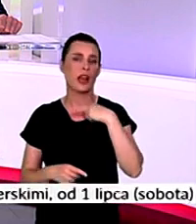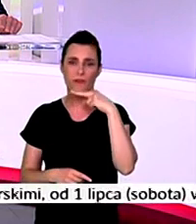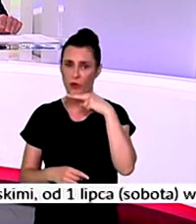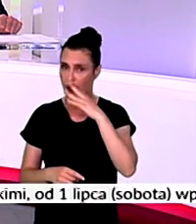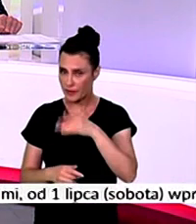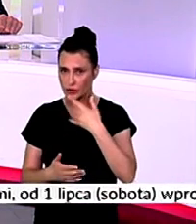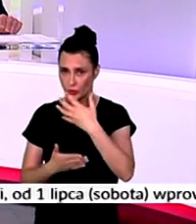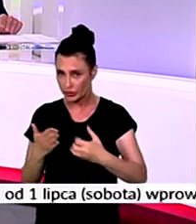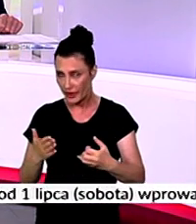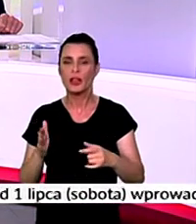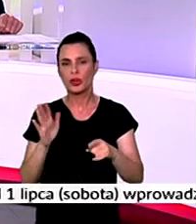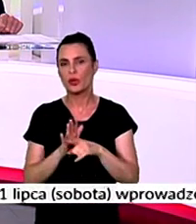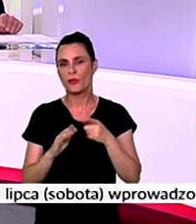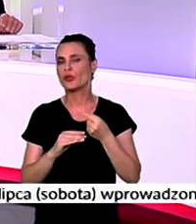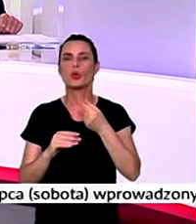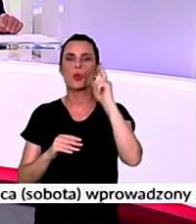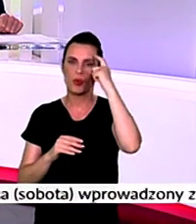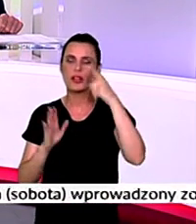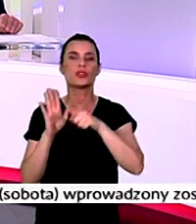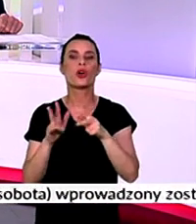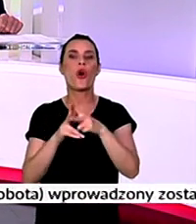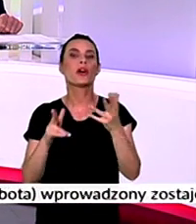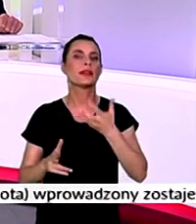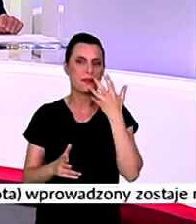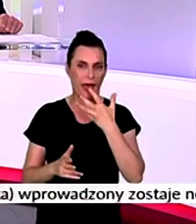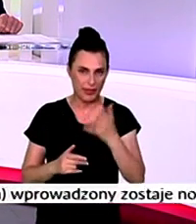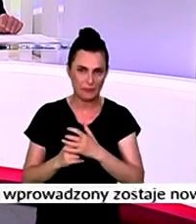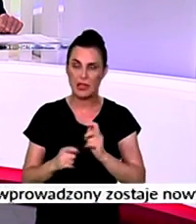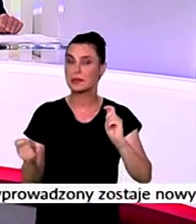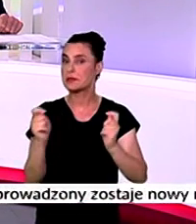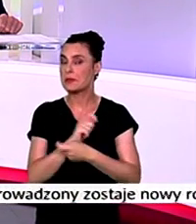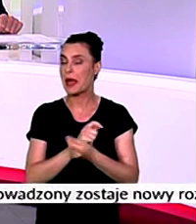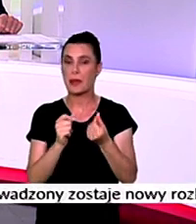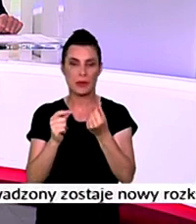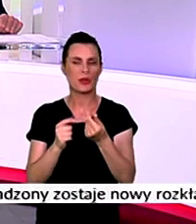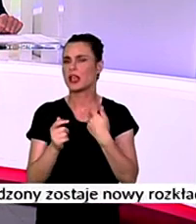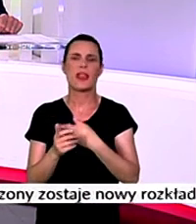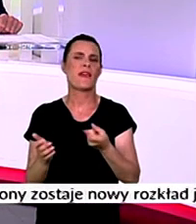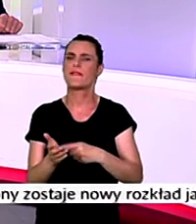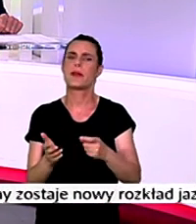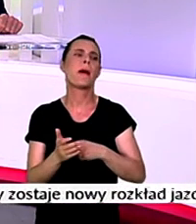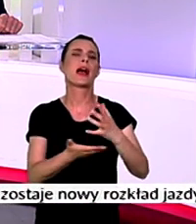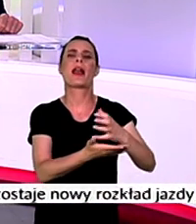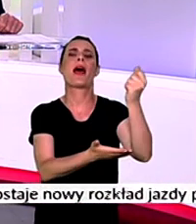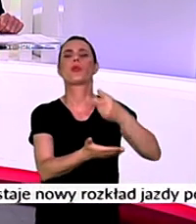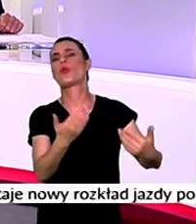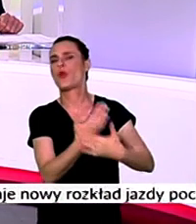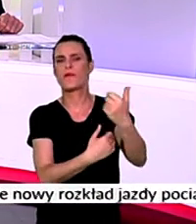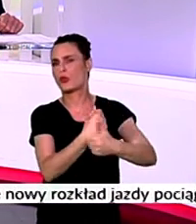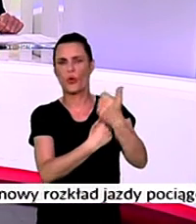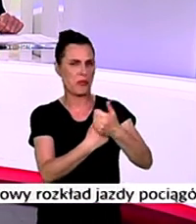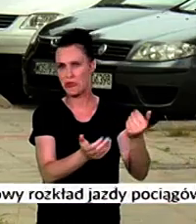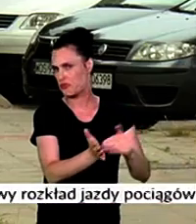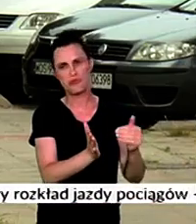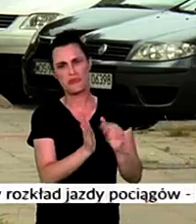wody, a to szczególnie może podnosić koszty latem. Zmiana stawki nie wymaga składania w ratuszu żadnych nowych dokumentów.